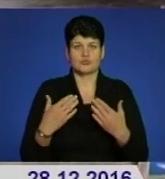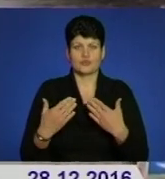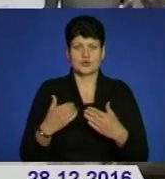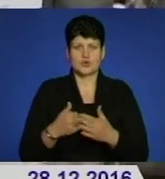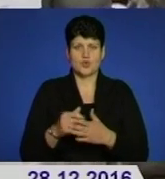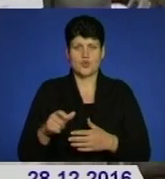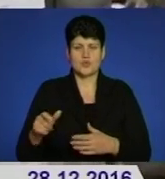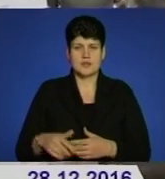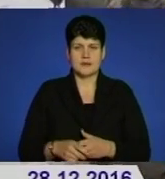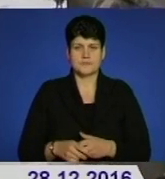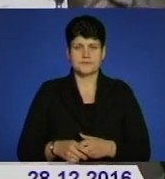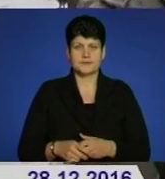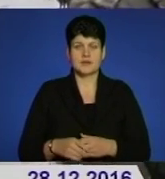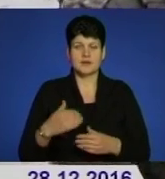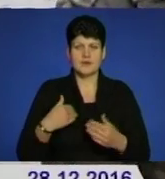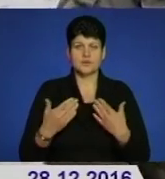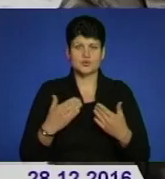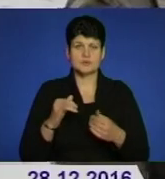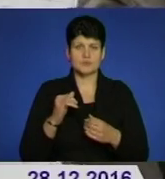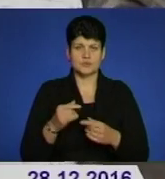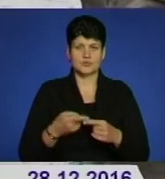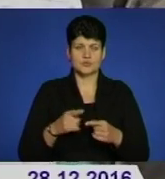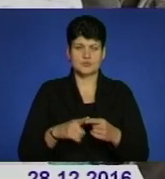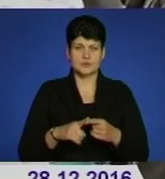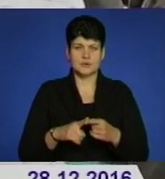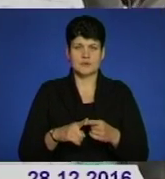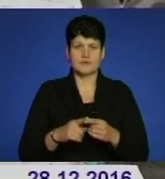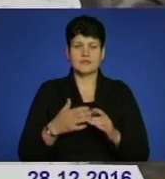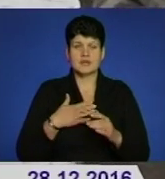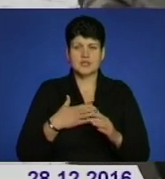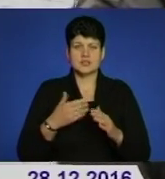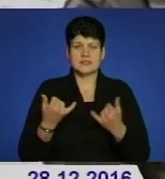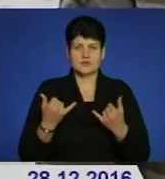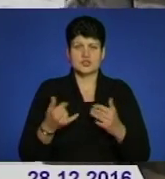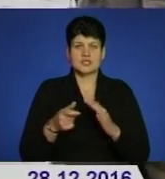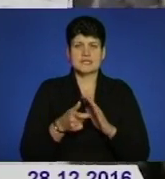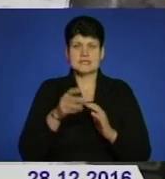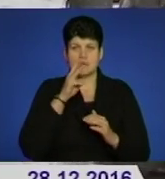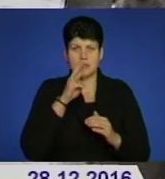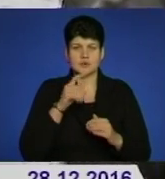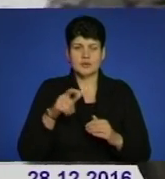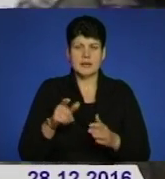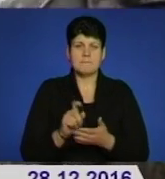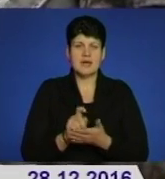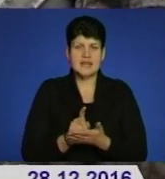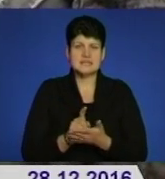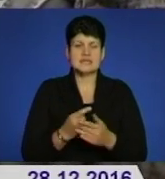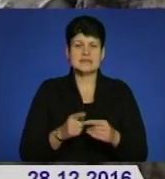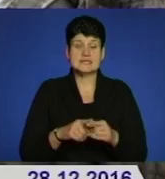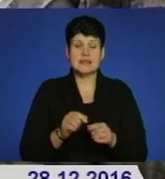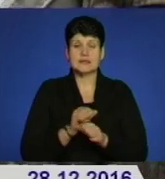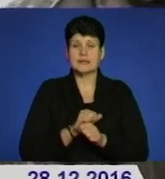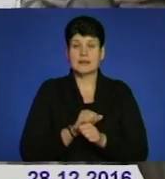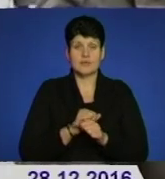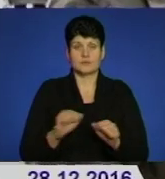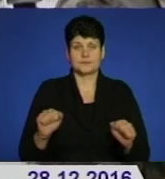людей. Як можна ставить? Негативно, звісно. При найнижчих зарплатах людей, пенсіях, це фактично нереально.